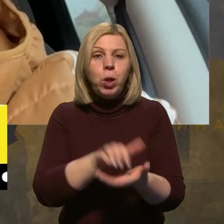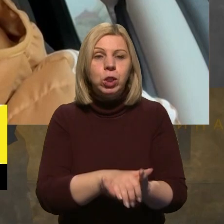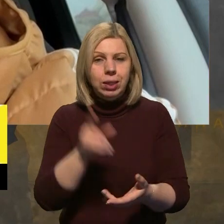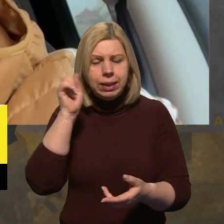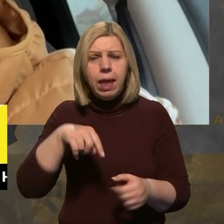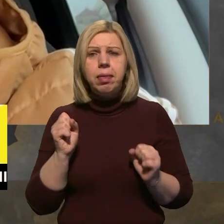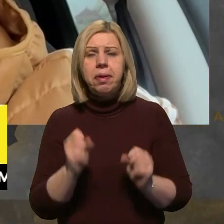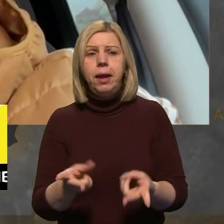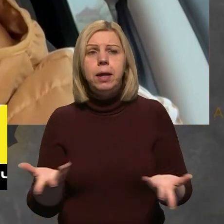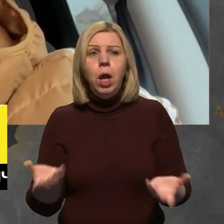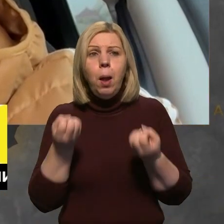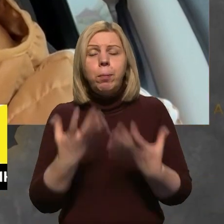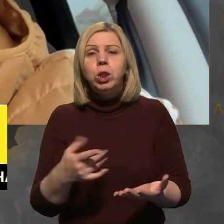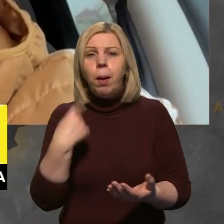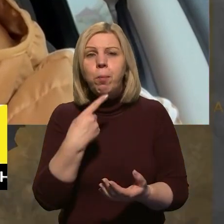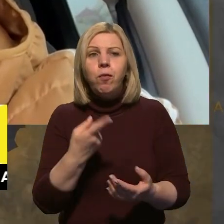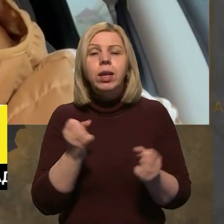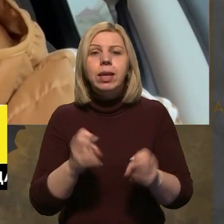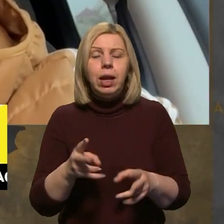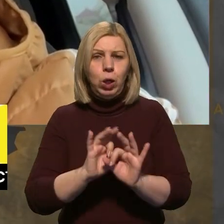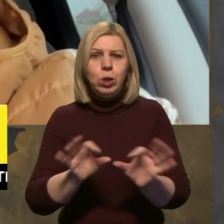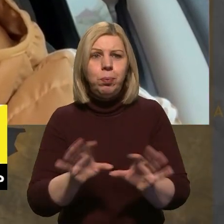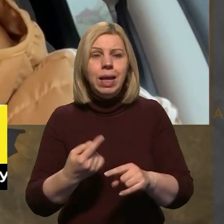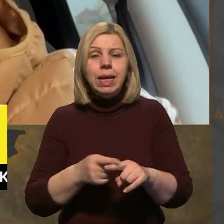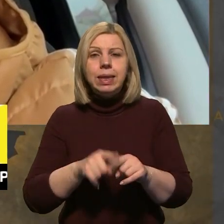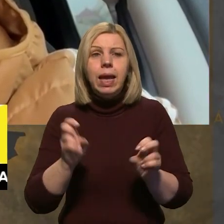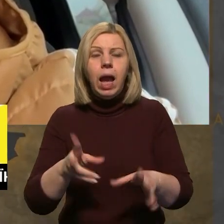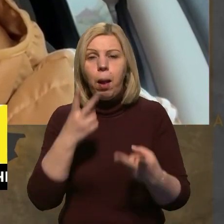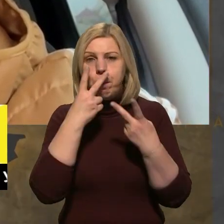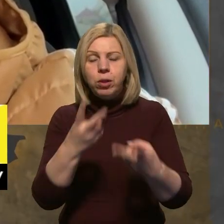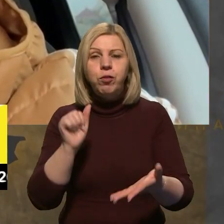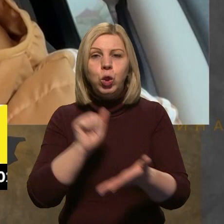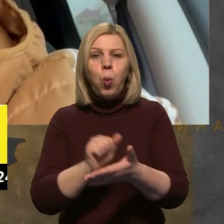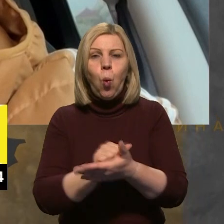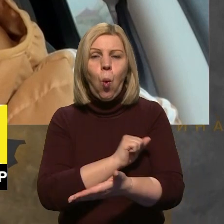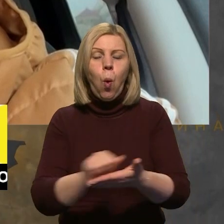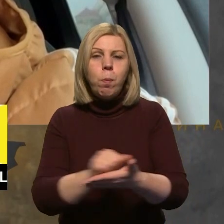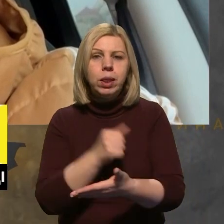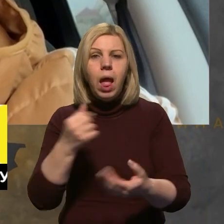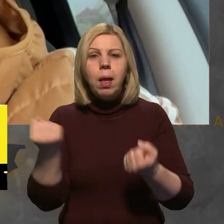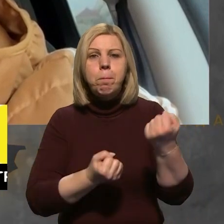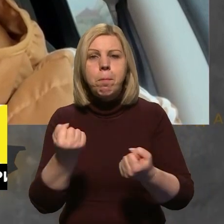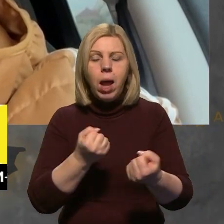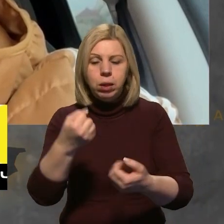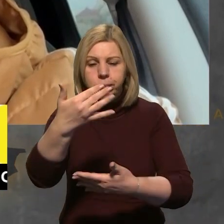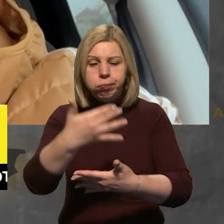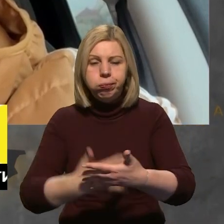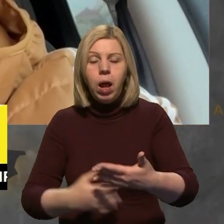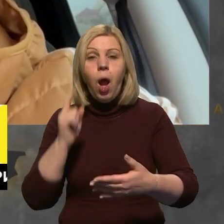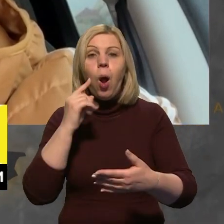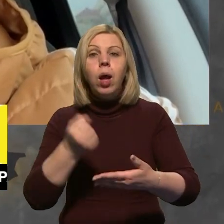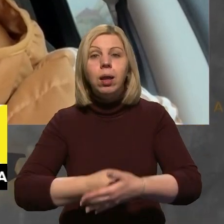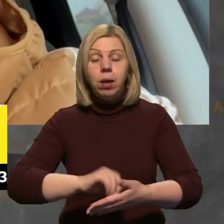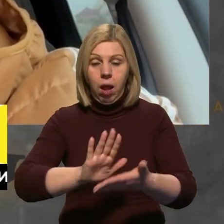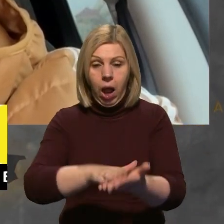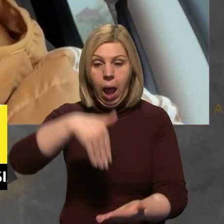знаєте, як простою мовою, думав, як вже розповісти. Це як подивитися документацію на автомобіль. Перш ніж ти піднімеш капот і